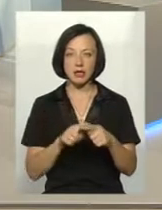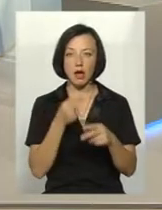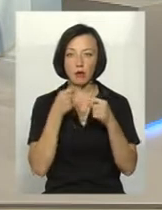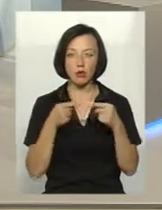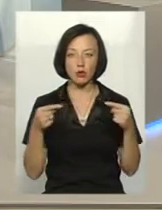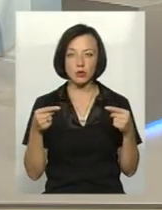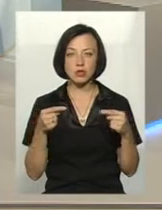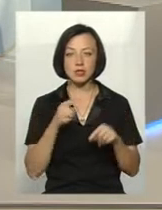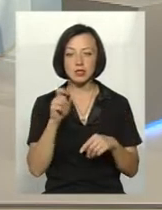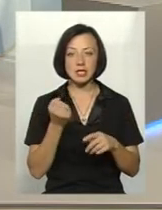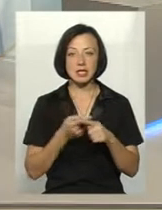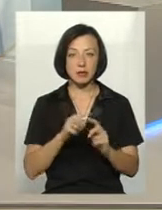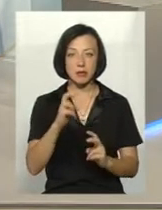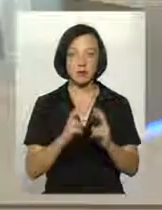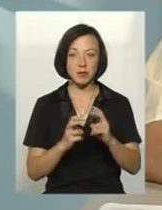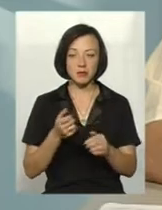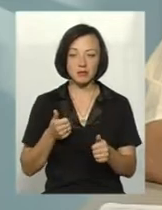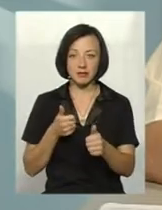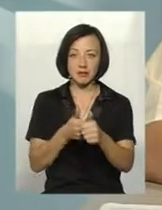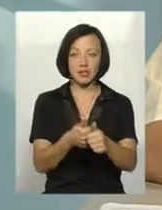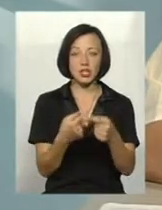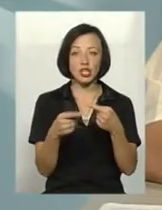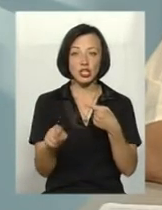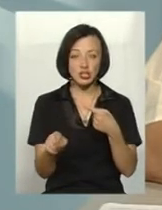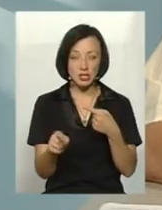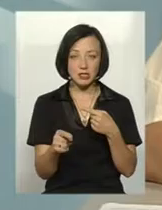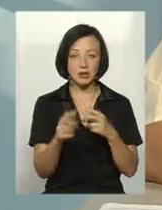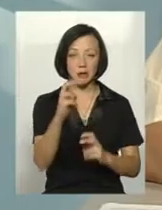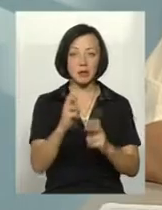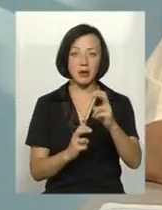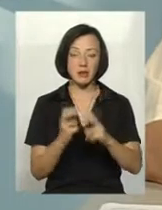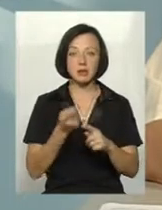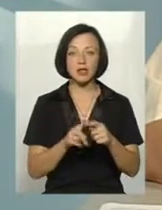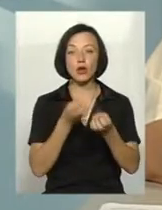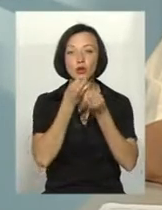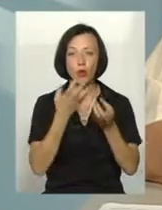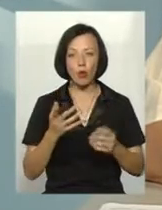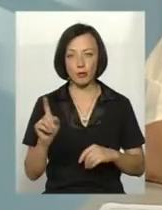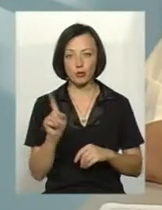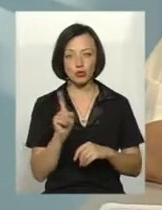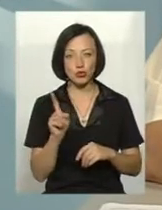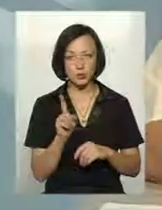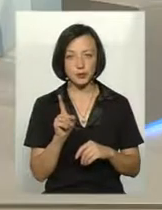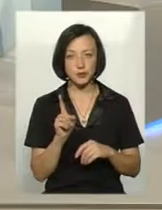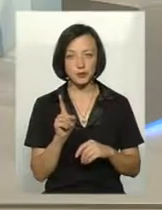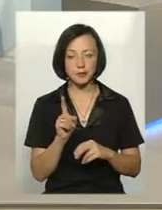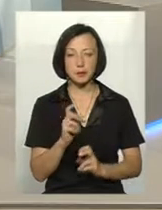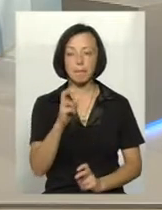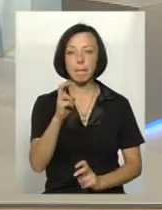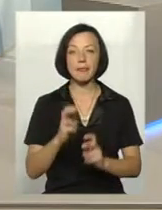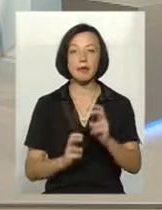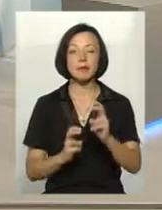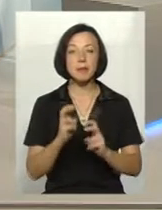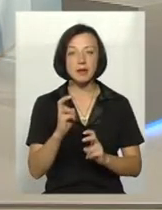і за цим підприємств потягнулися інші підприємства тим більше що це досить добре що підприємство